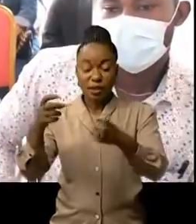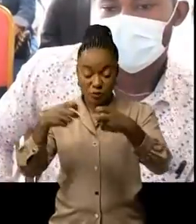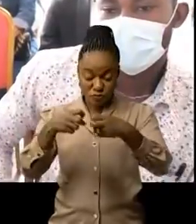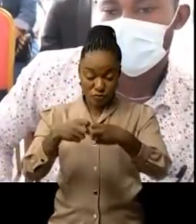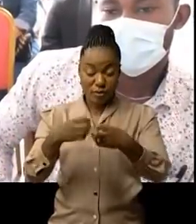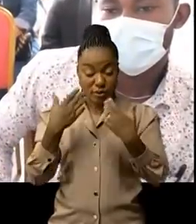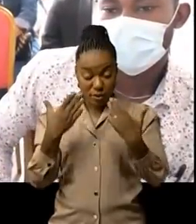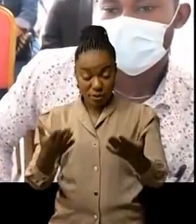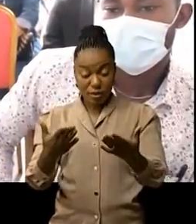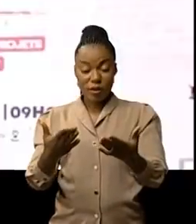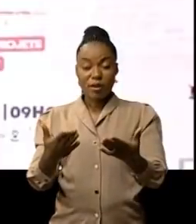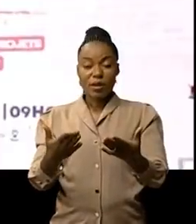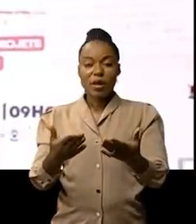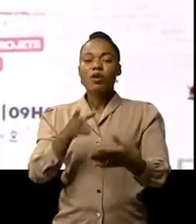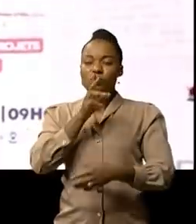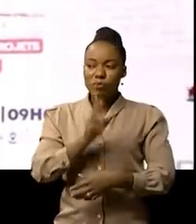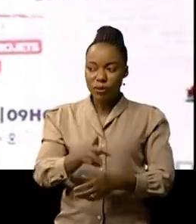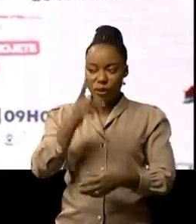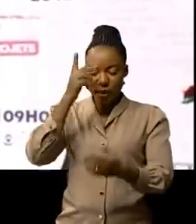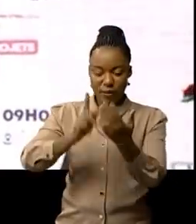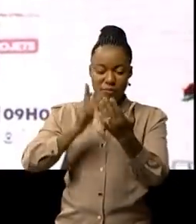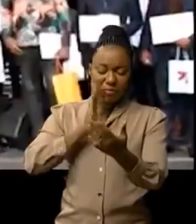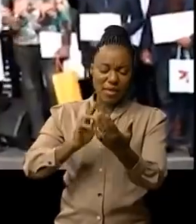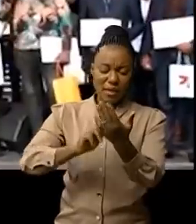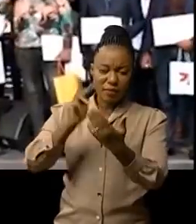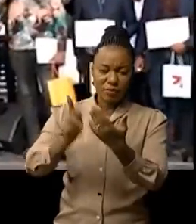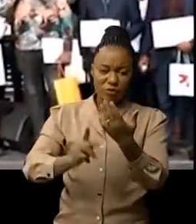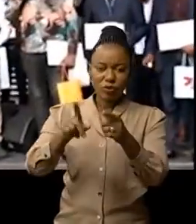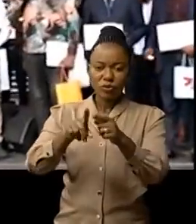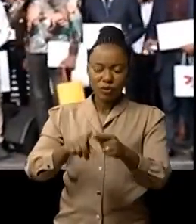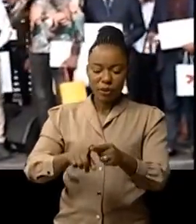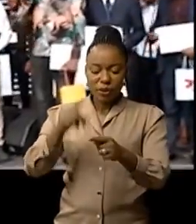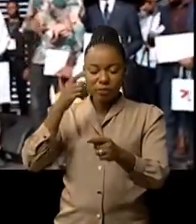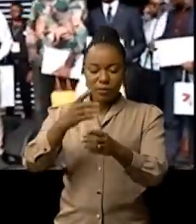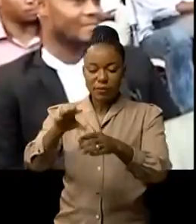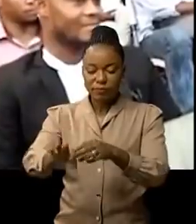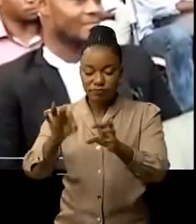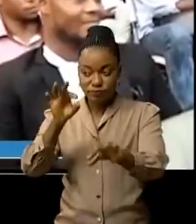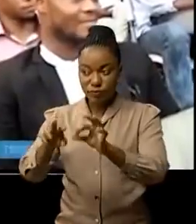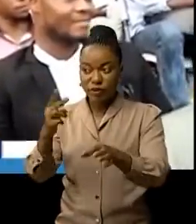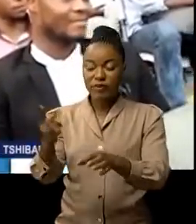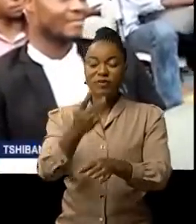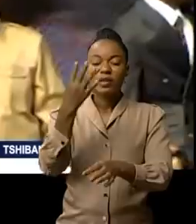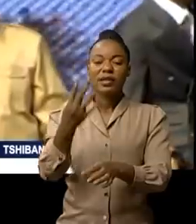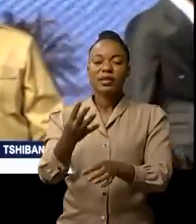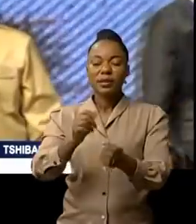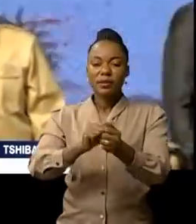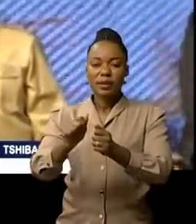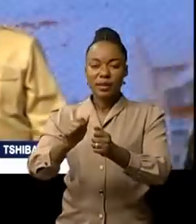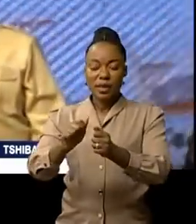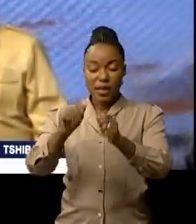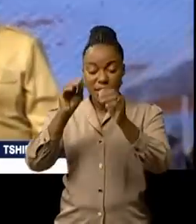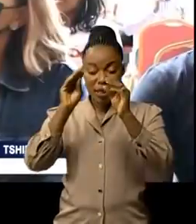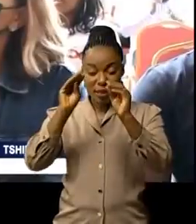Dans la pratique 8 meilleurs projets innovants ont été retenus 24 présentés par les étudiants des 15